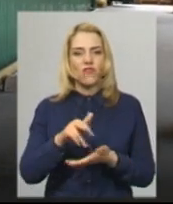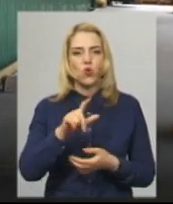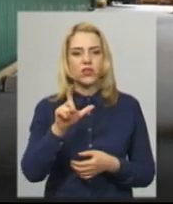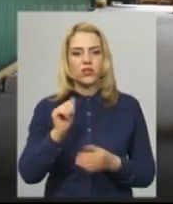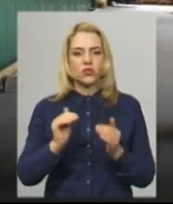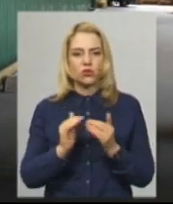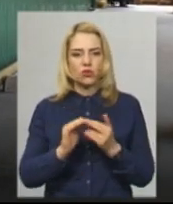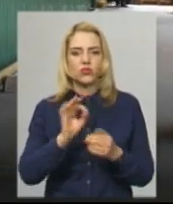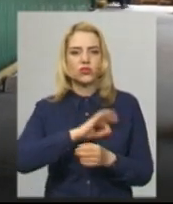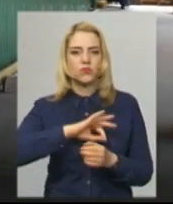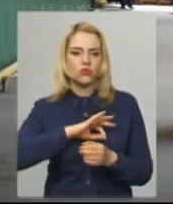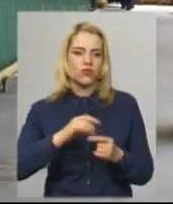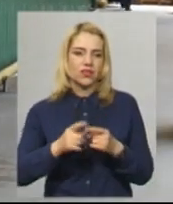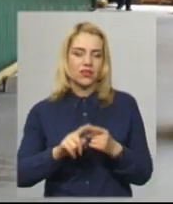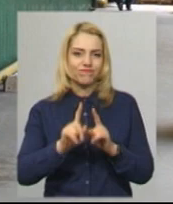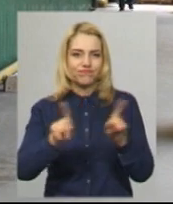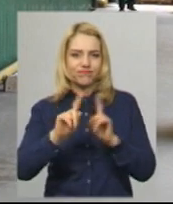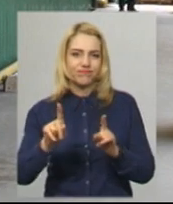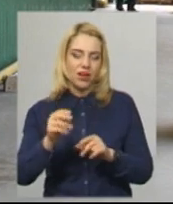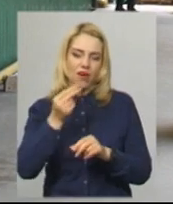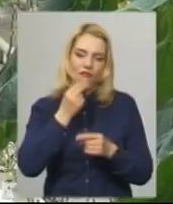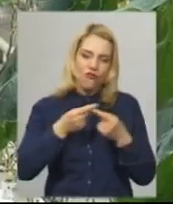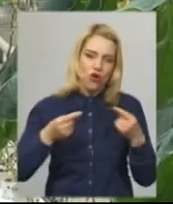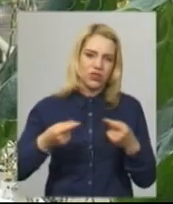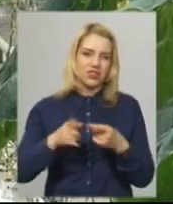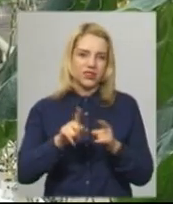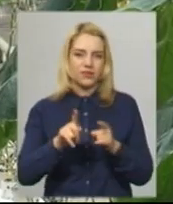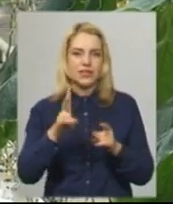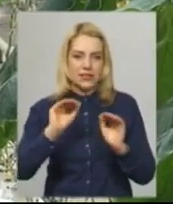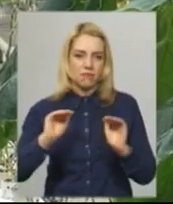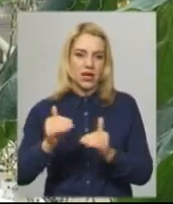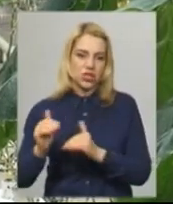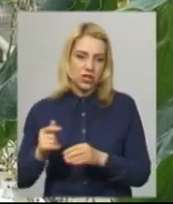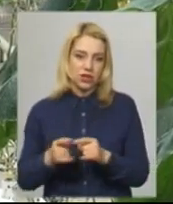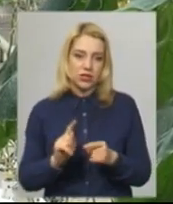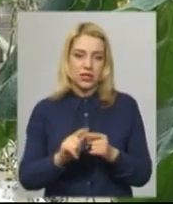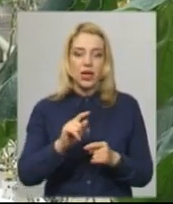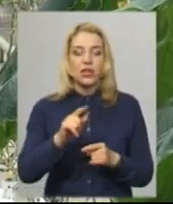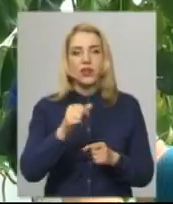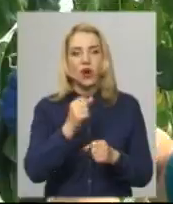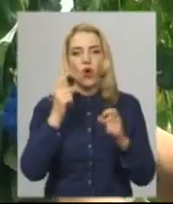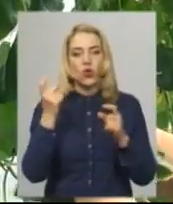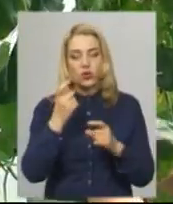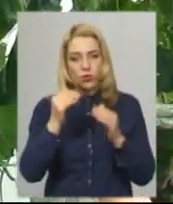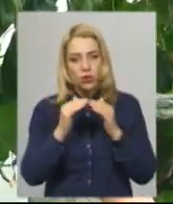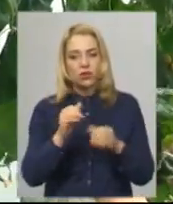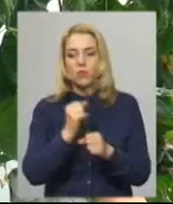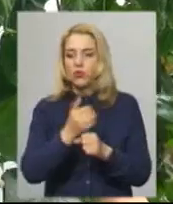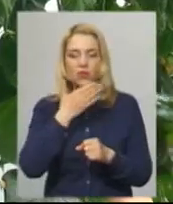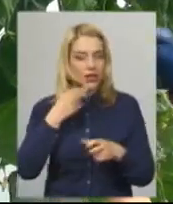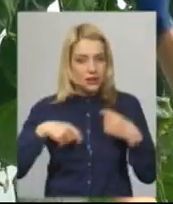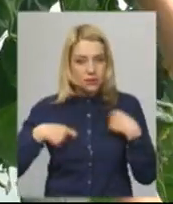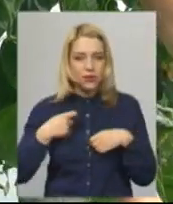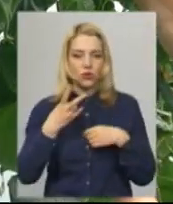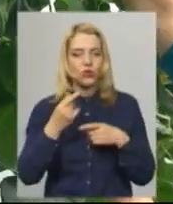і все ж таки споживання, особливо екзотичних фруктів, овочів, воно зменшилось. За його словами, господарство працює не в збиток, та зазвичай у цій порі свіжі